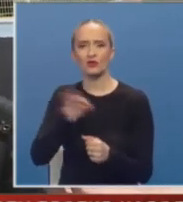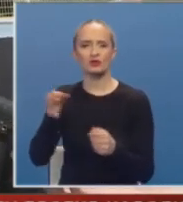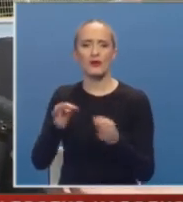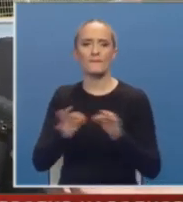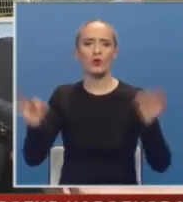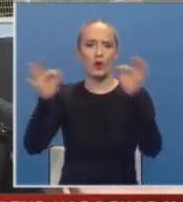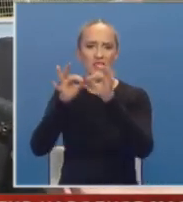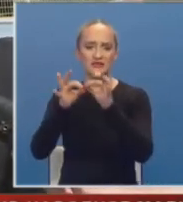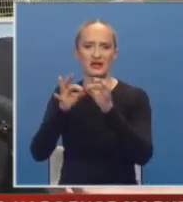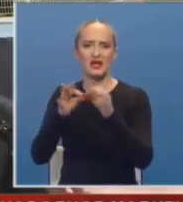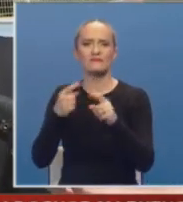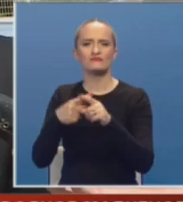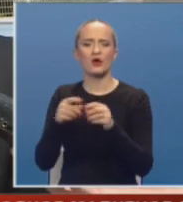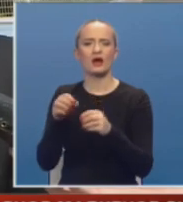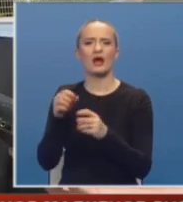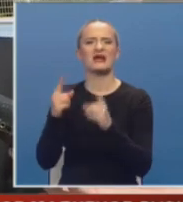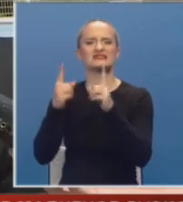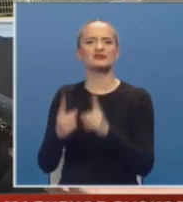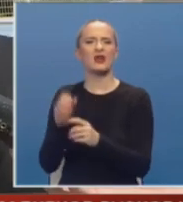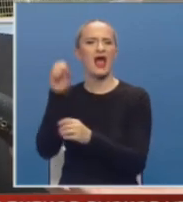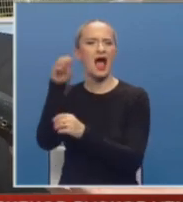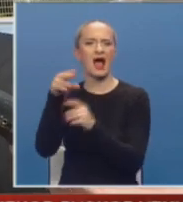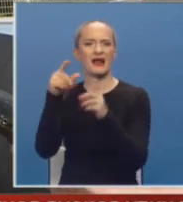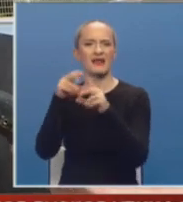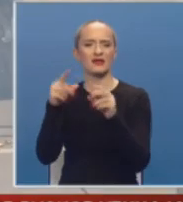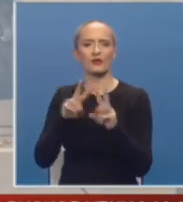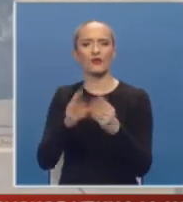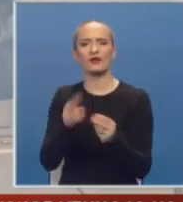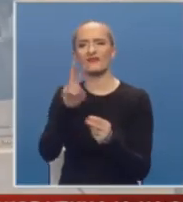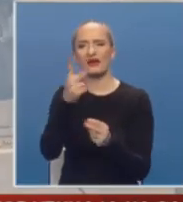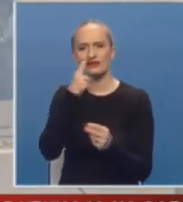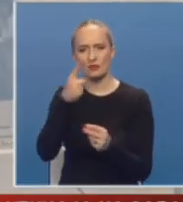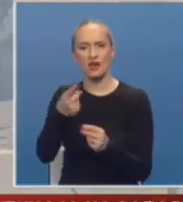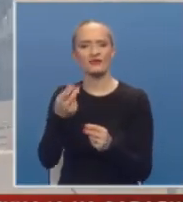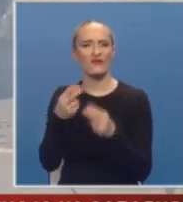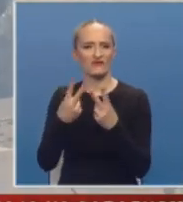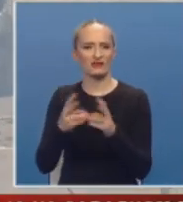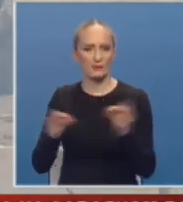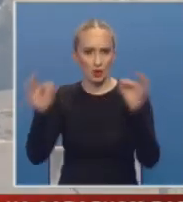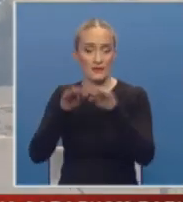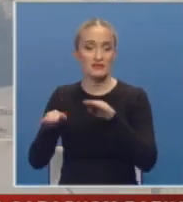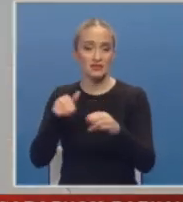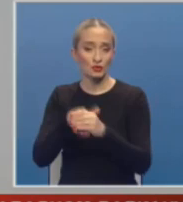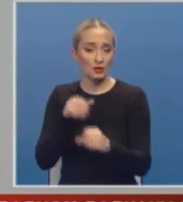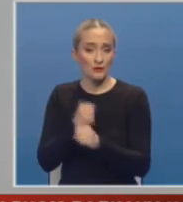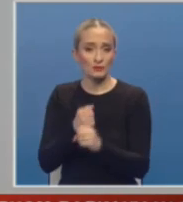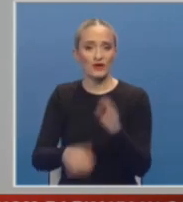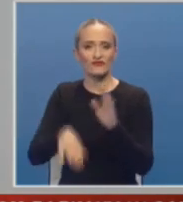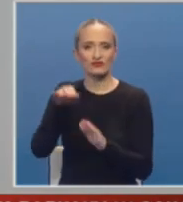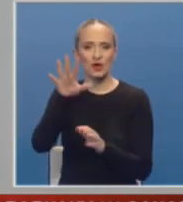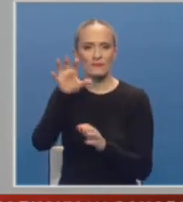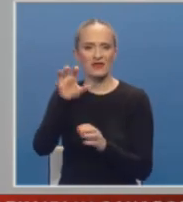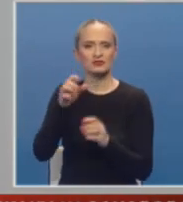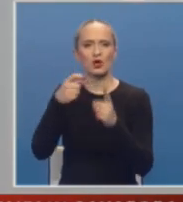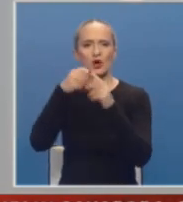projekat stacioniranih radara koji je također oko 12 miliona cijeli taj projekat. Ministarstvo unutrašnjih poslova